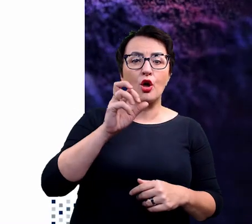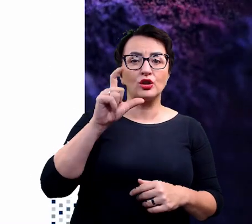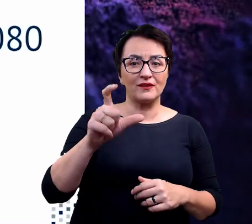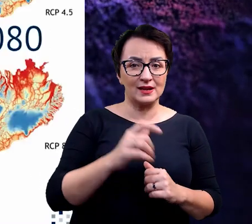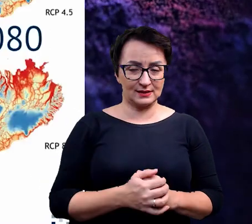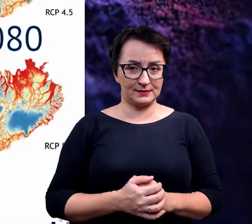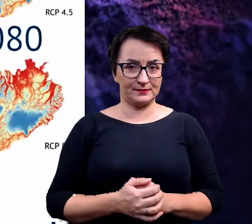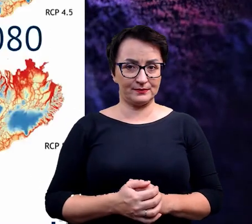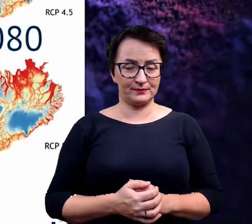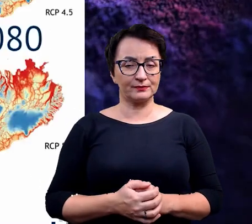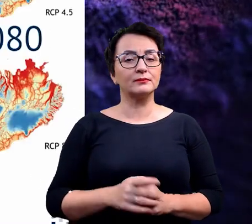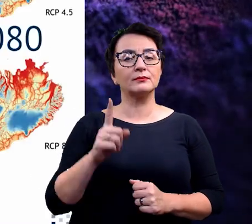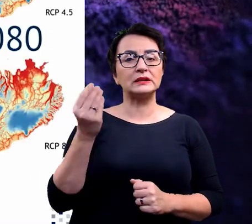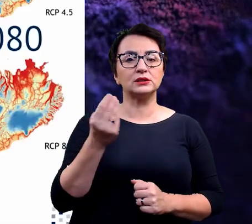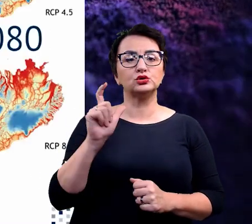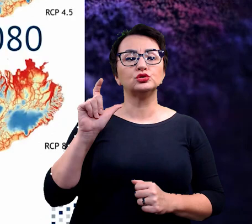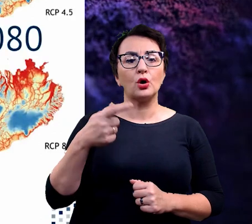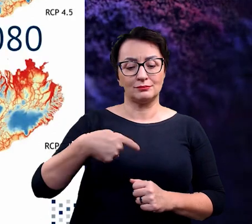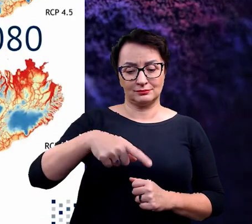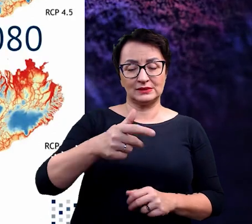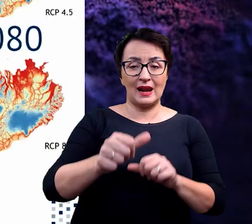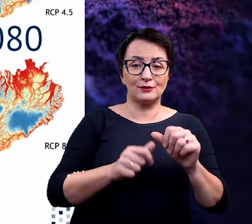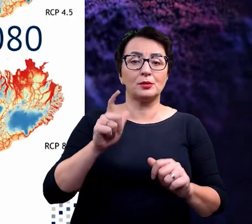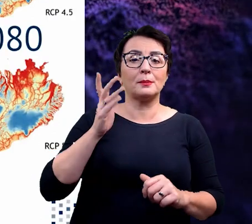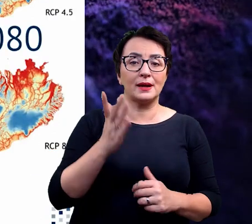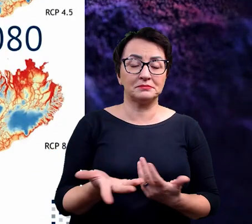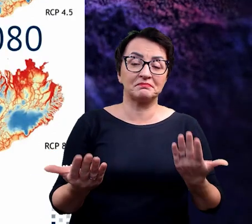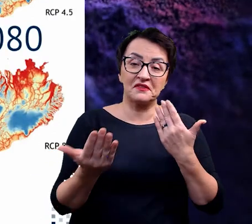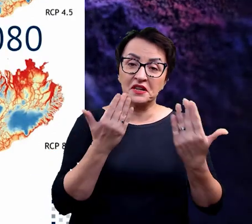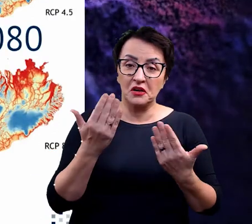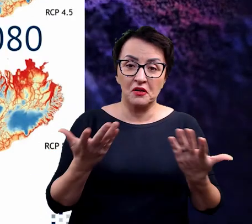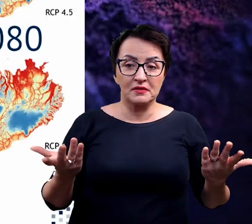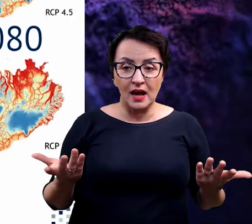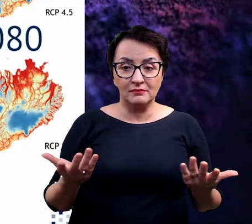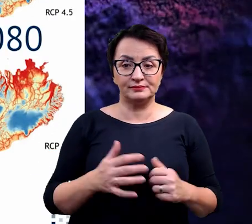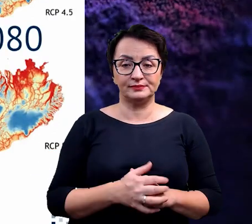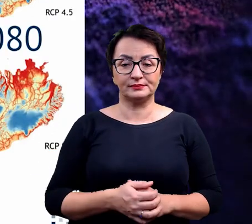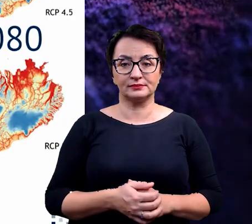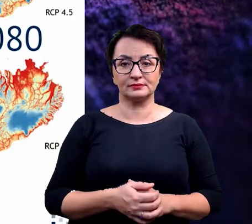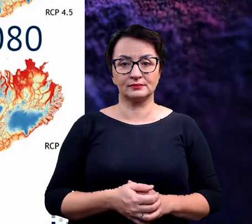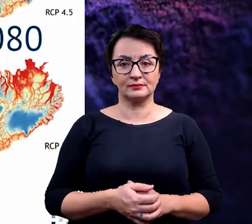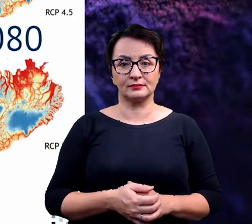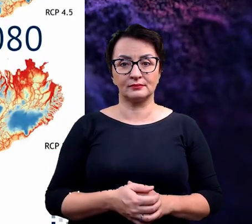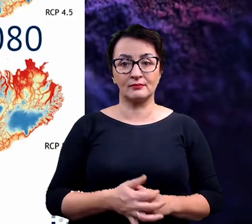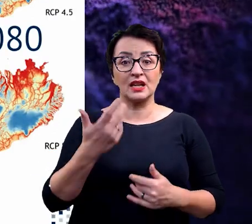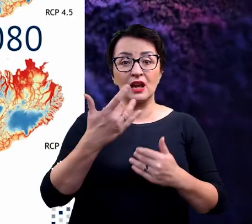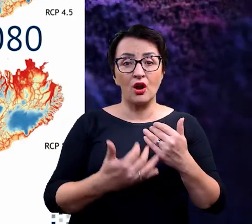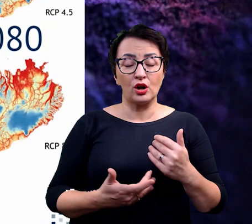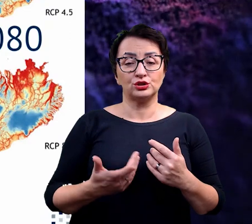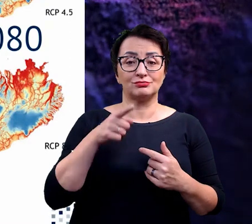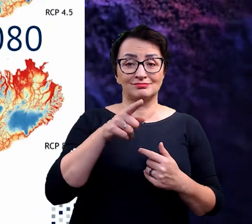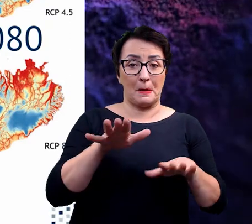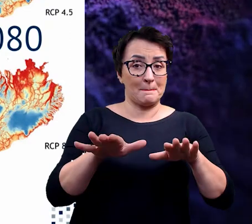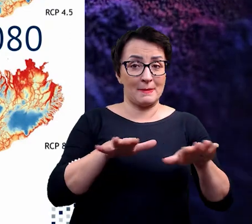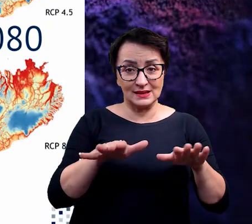Natomiast co się będzie działo w najbliższych latach? Wygląda na to, że ilość miejsca,